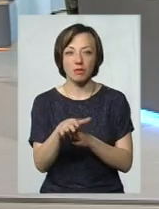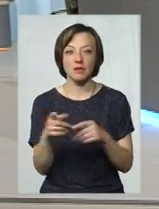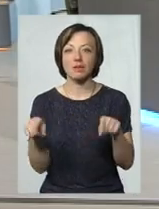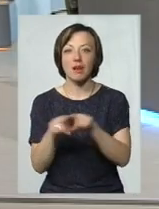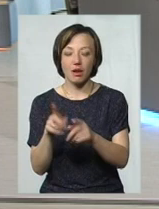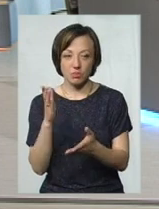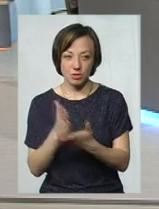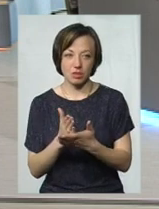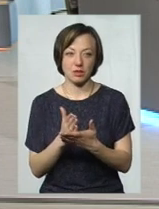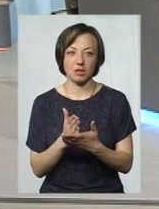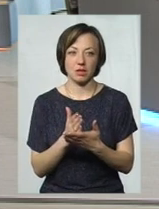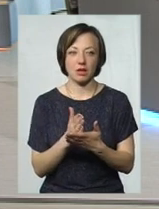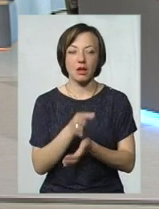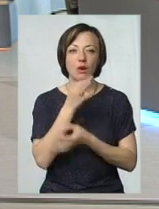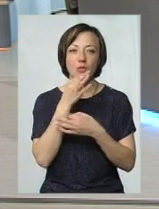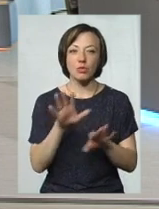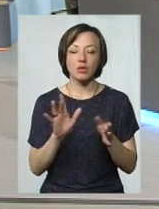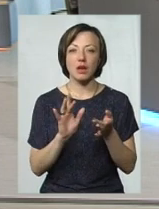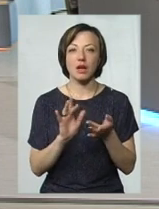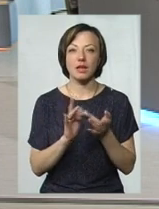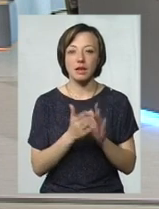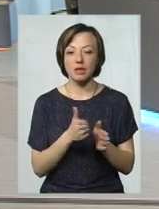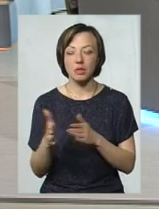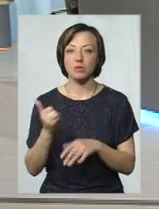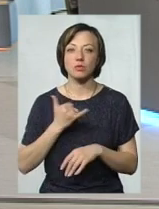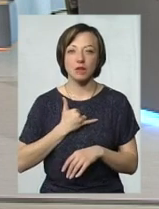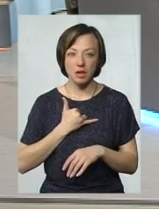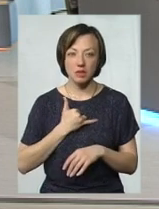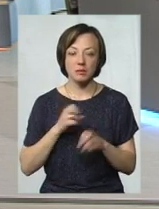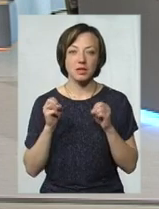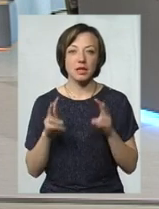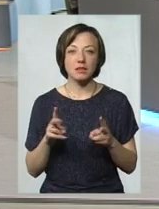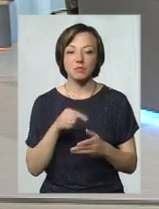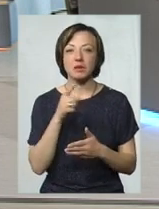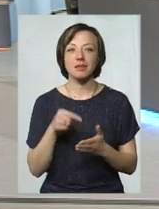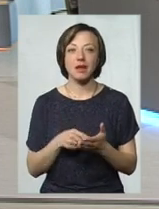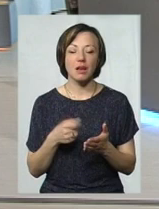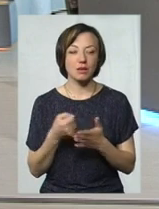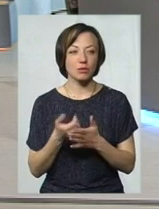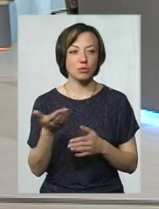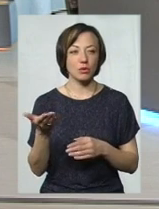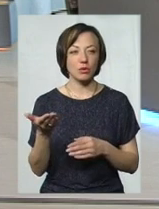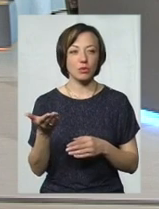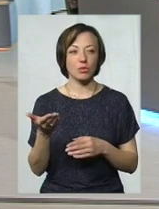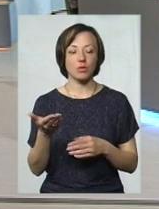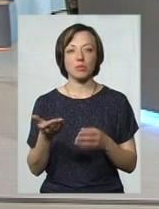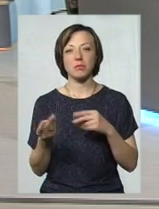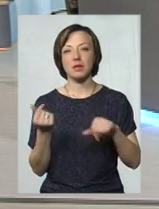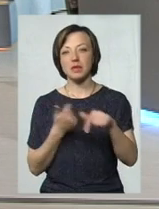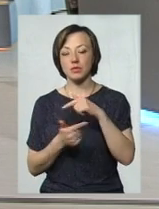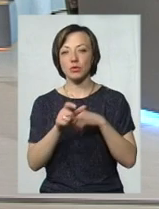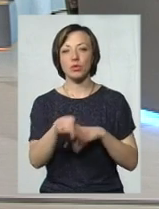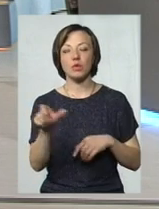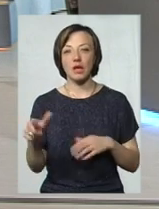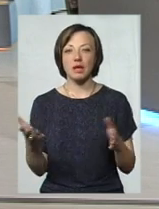також є. То будь-яка сус-мережа в нас зараз, ну вона під ризиком. Питання до нас, до бізнеса і до